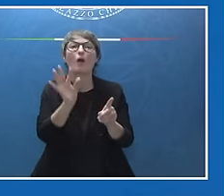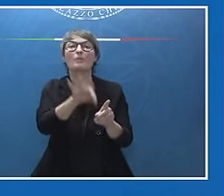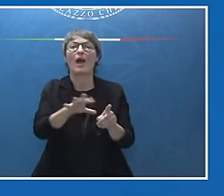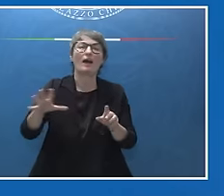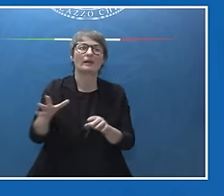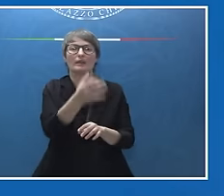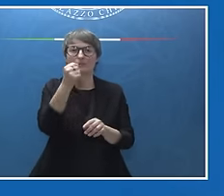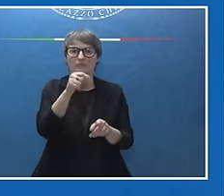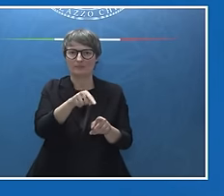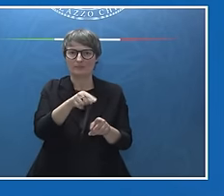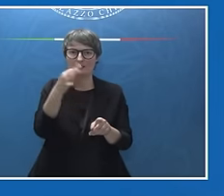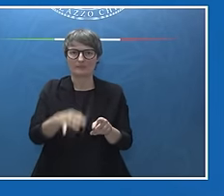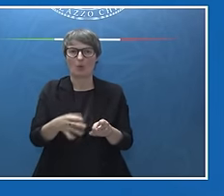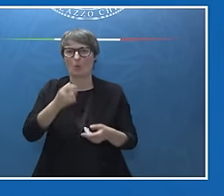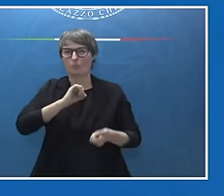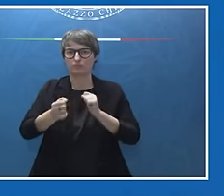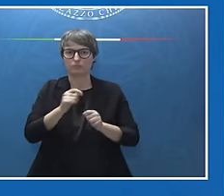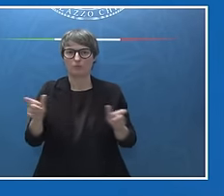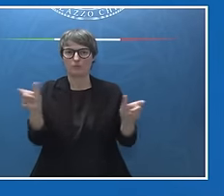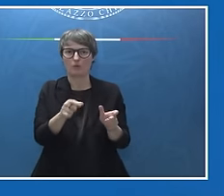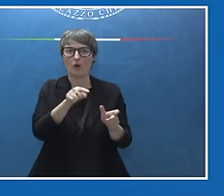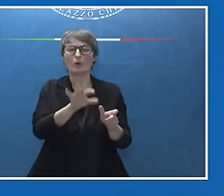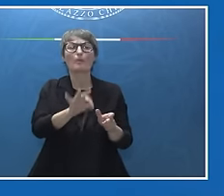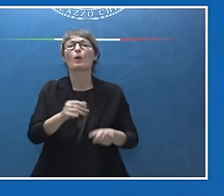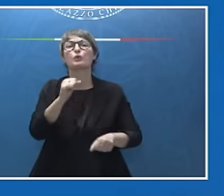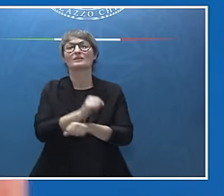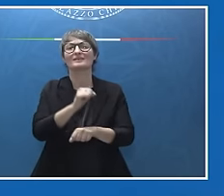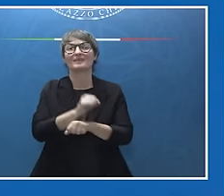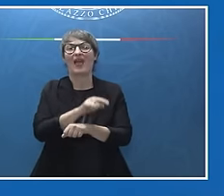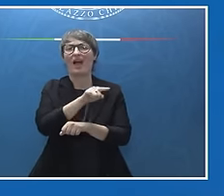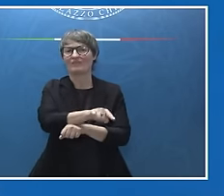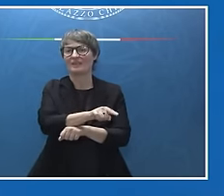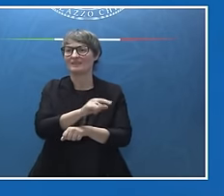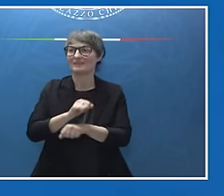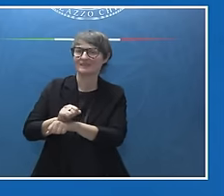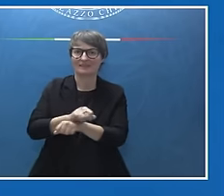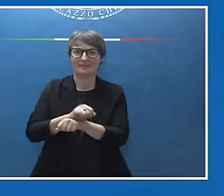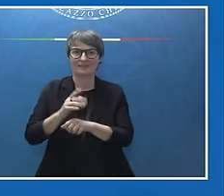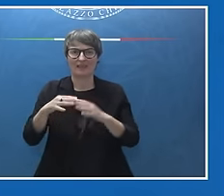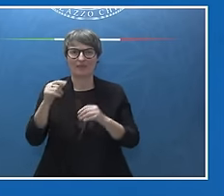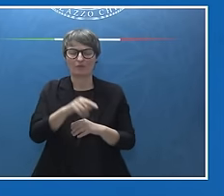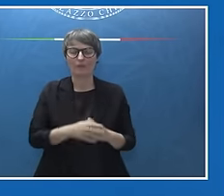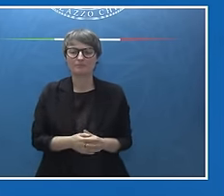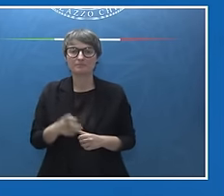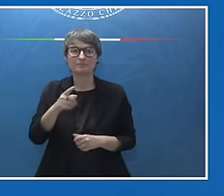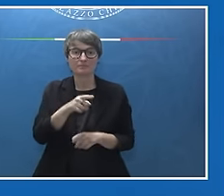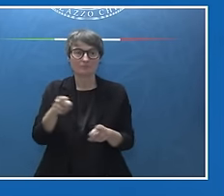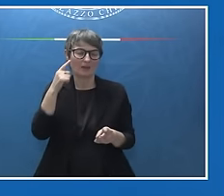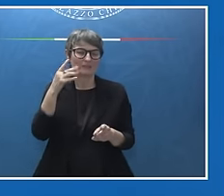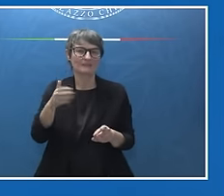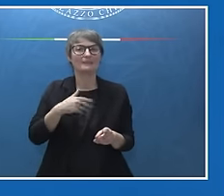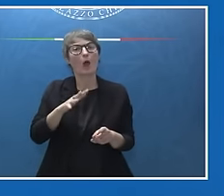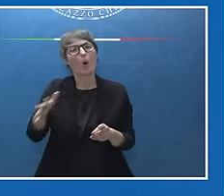questi schiavisti del terzo millennio. Come sapete, una parte altrettanto significativa dei nostri lavori ha riguardato